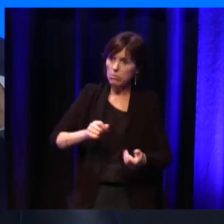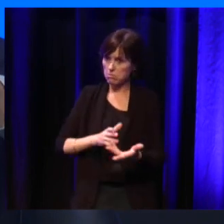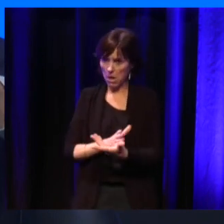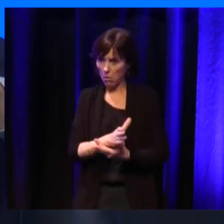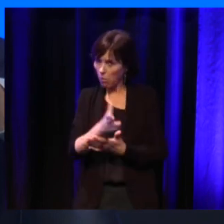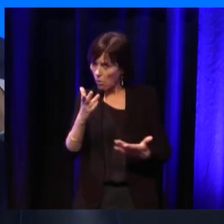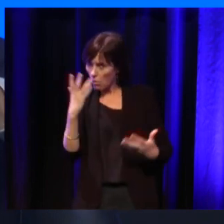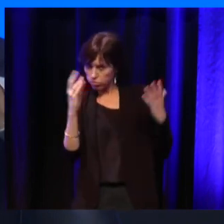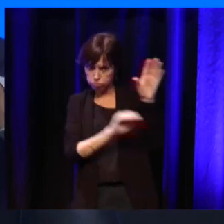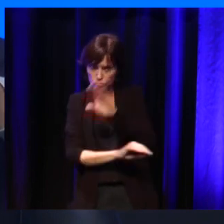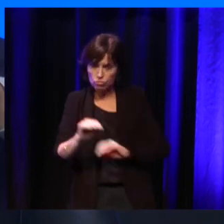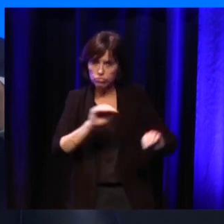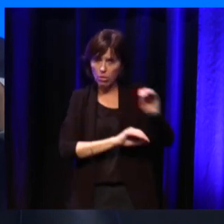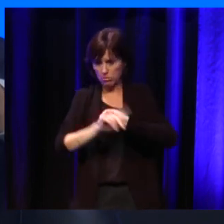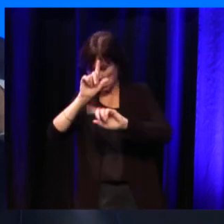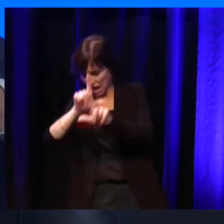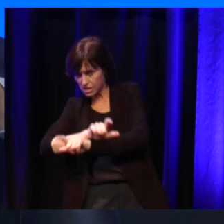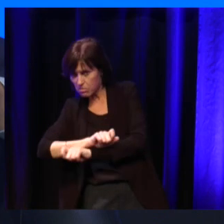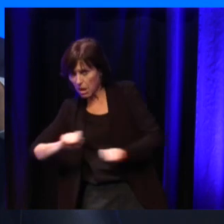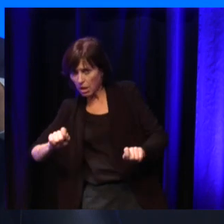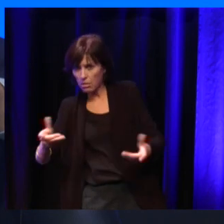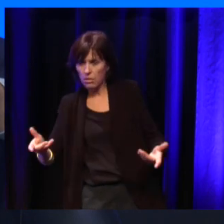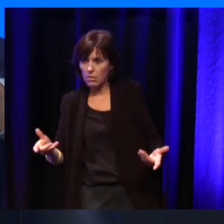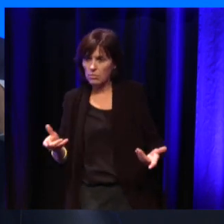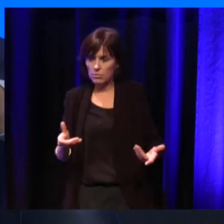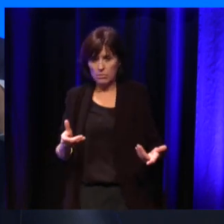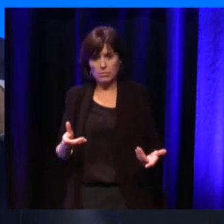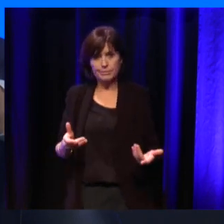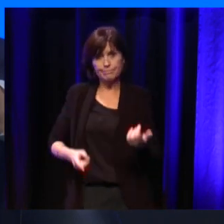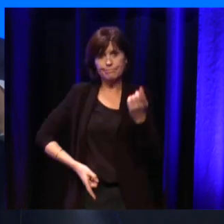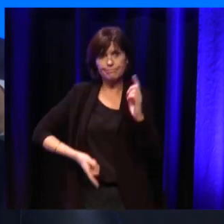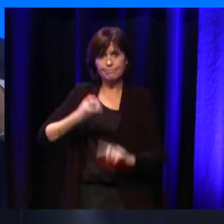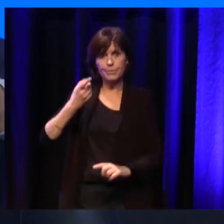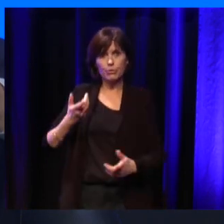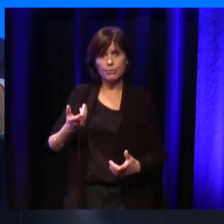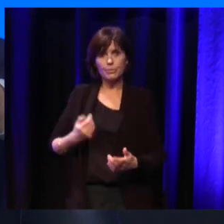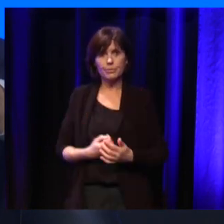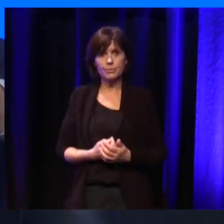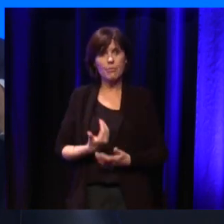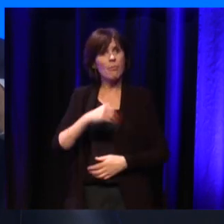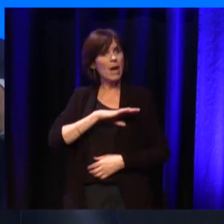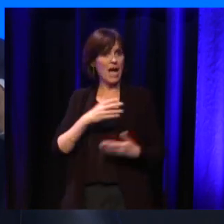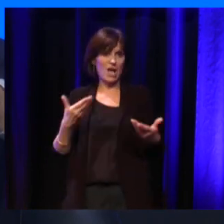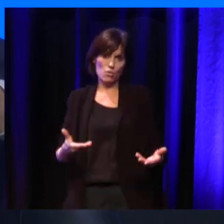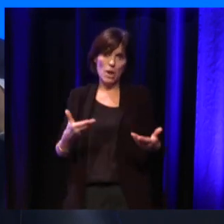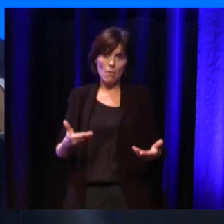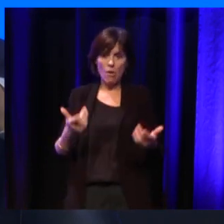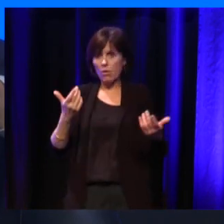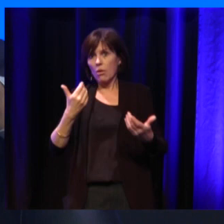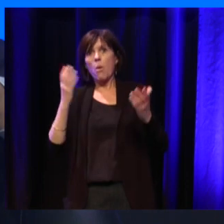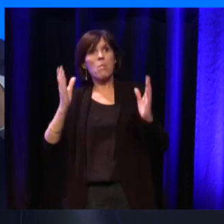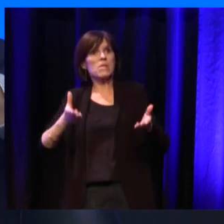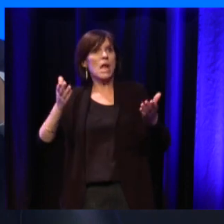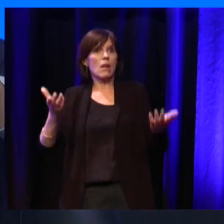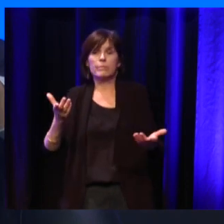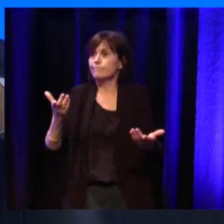à mon avis, va prendre beaucoup d'ampleur parce qu'il n pas de moyens suffisants aujourd'hui dans notre structure de santé. Donc, les patients vont aider